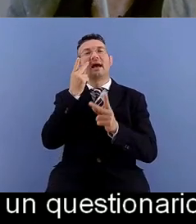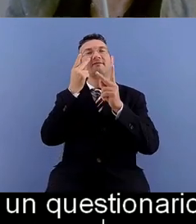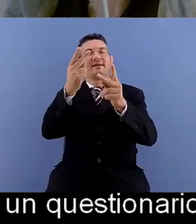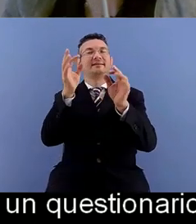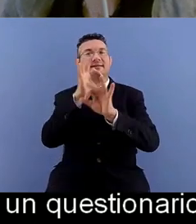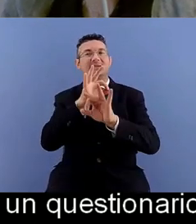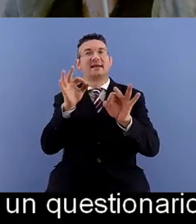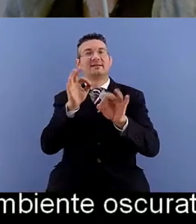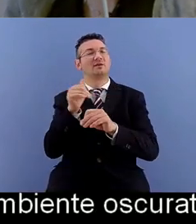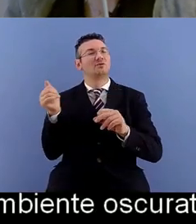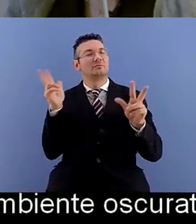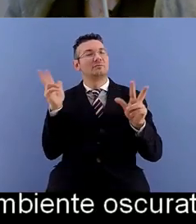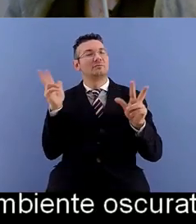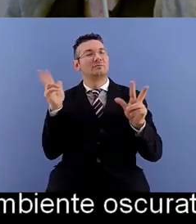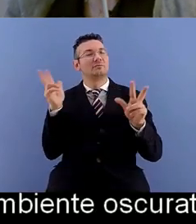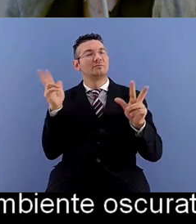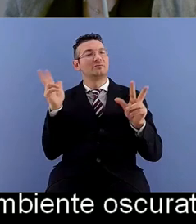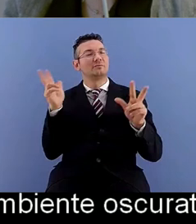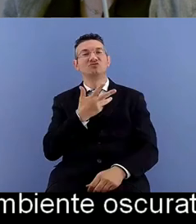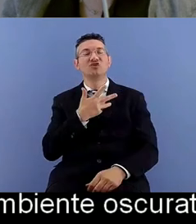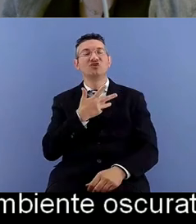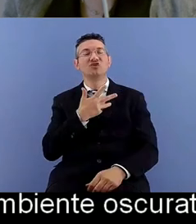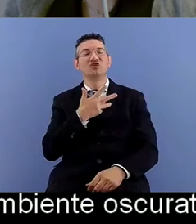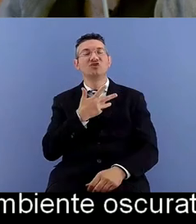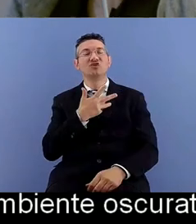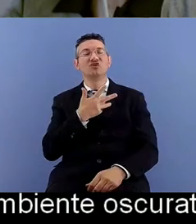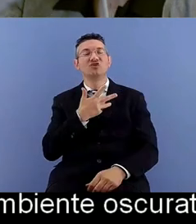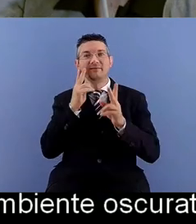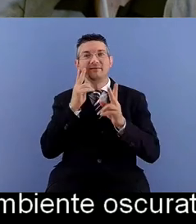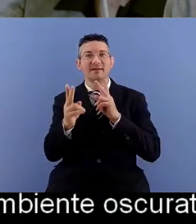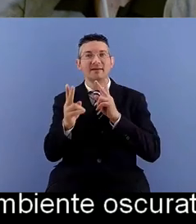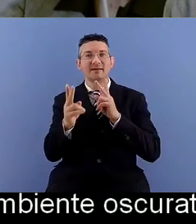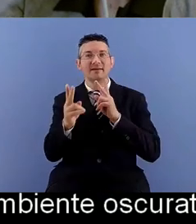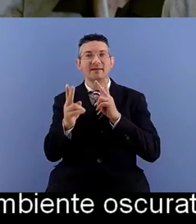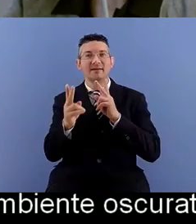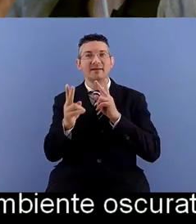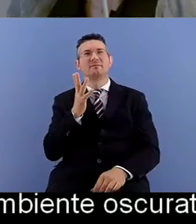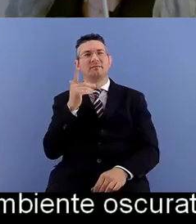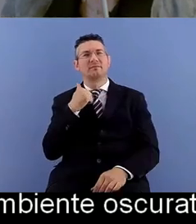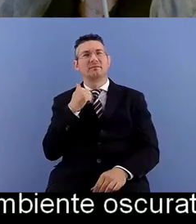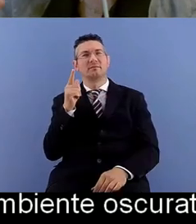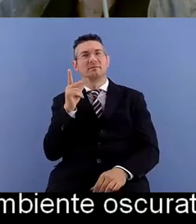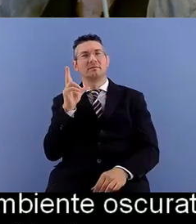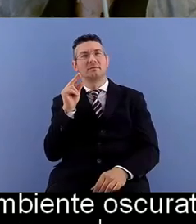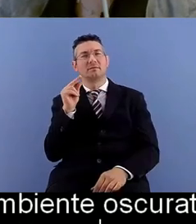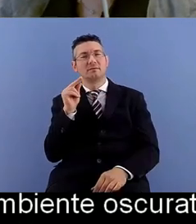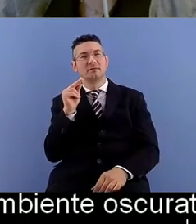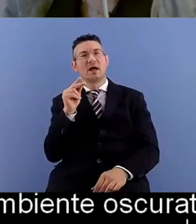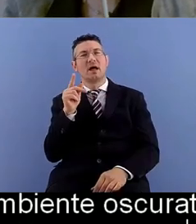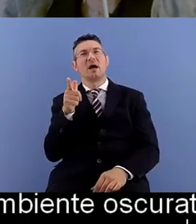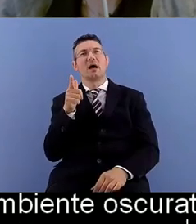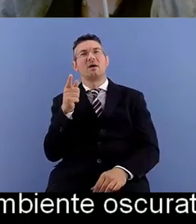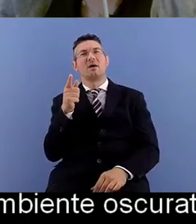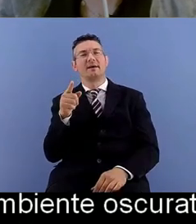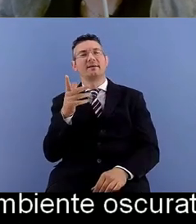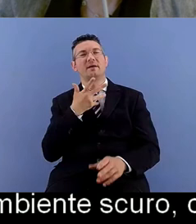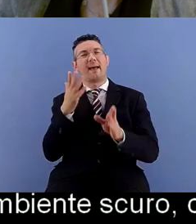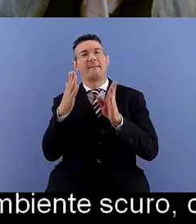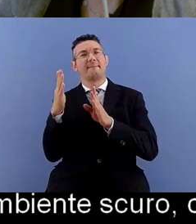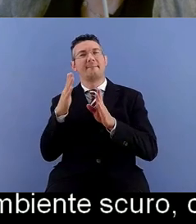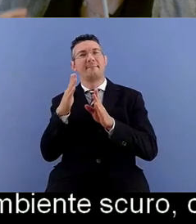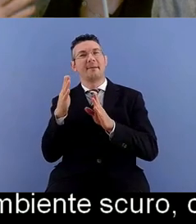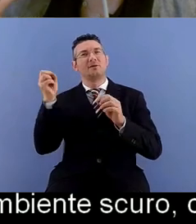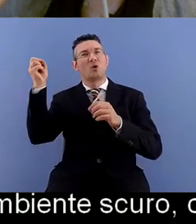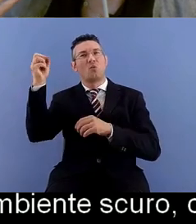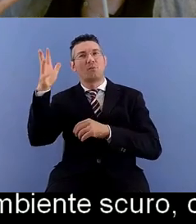riferimenti visivi per cui riesco a riconoscere che è un ambiente scuro che ho in certe fasi che la scena è luminosa